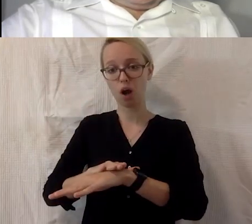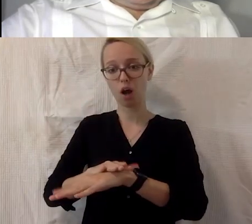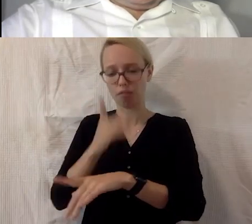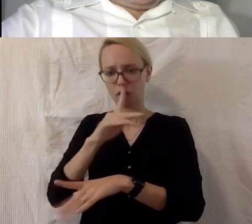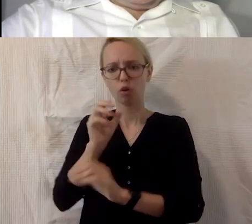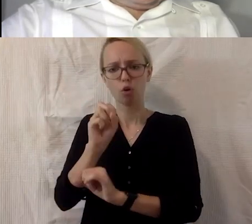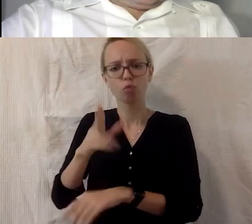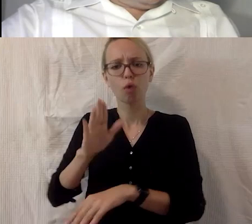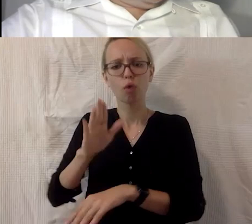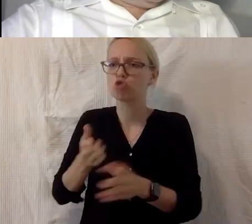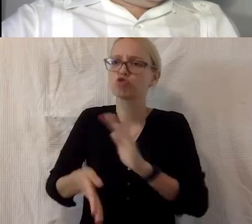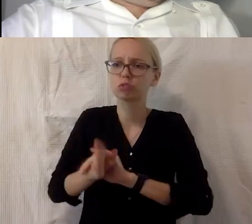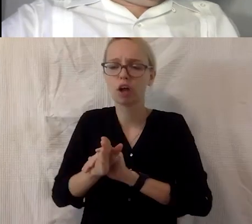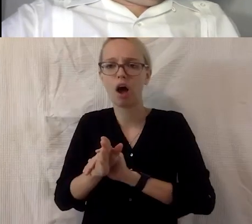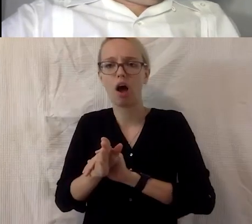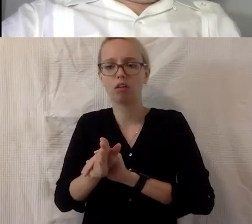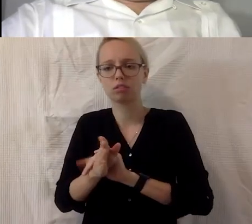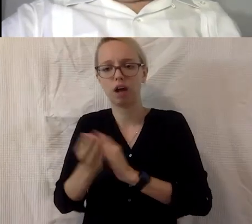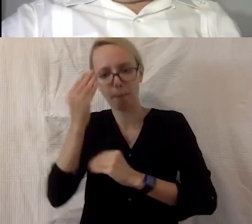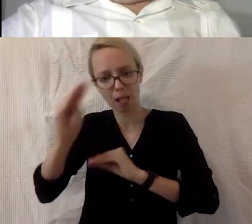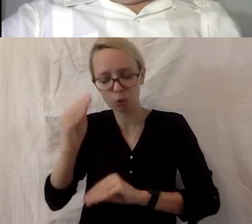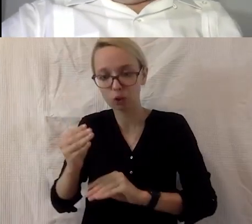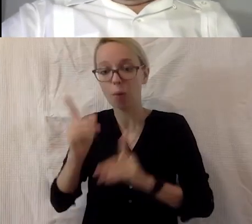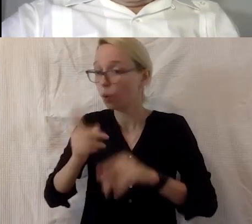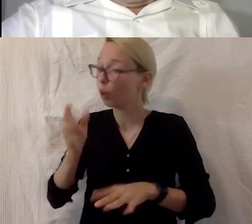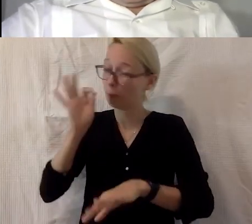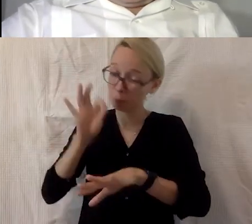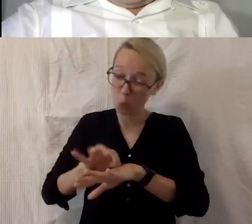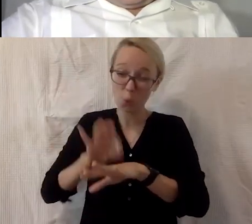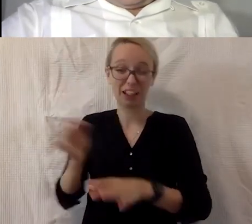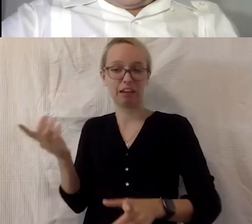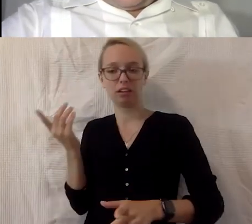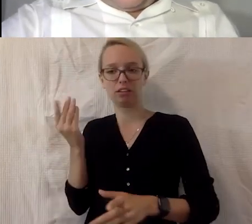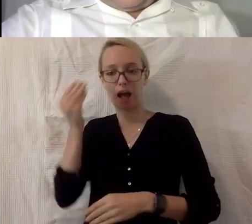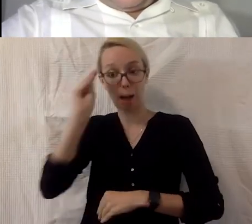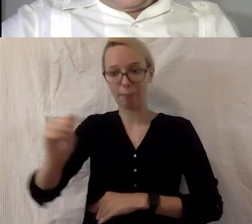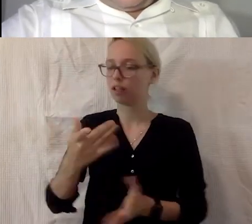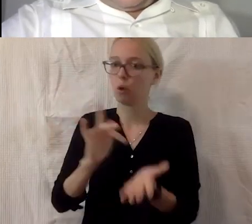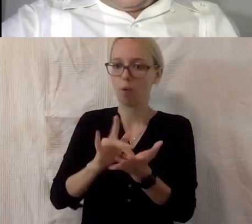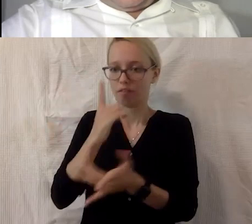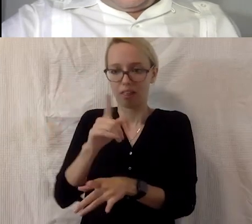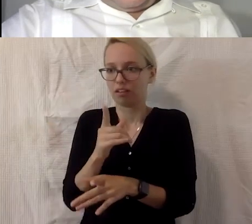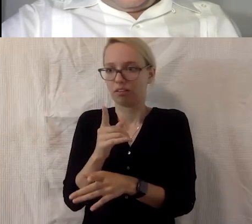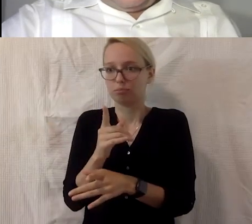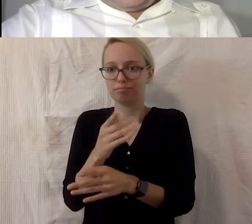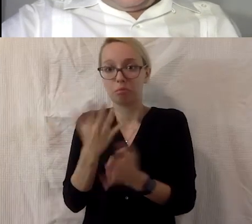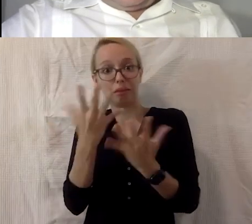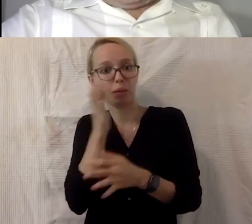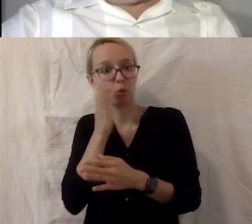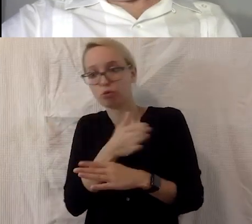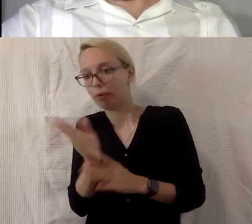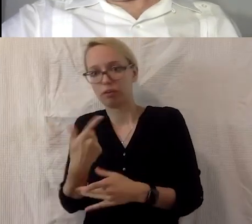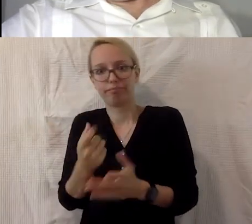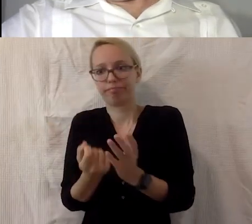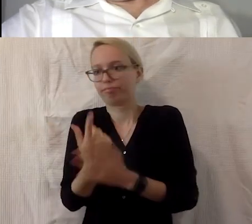losgeht und um 10 nach 12 sind die Tickets in Berlin, Hamburg oder München weg. Und für Kinder, die eben vielleicht keine gute Unterstützung zu Hause